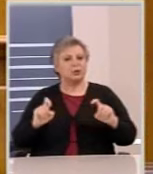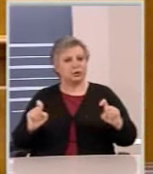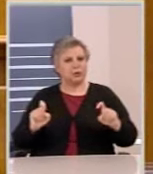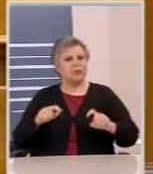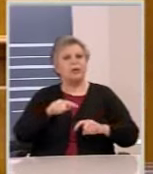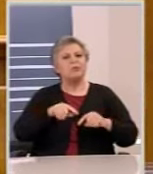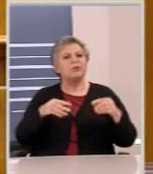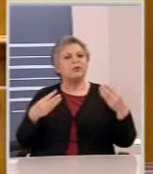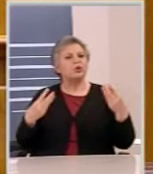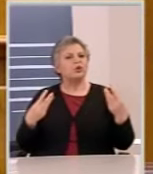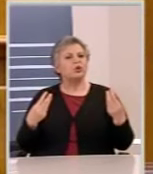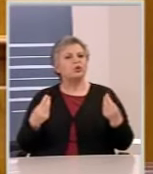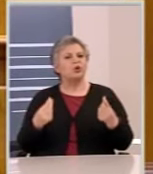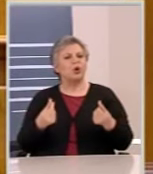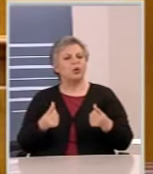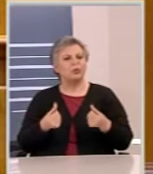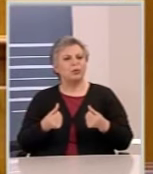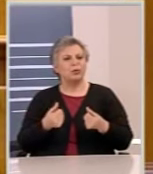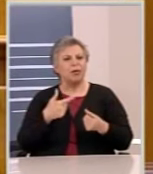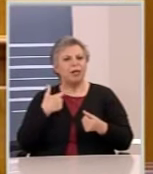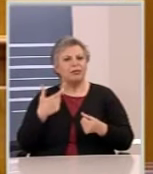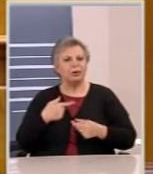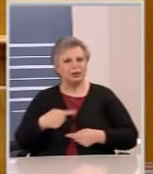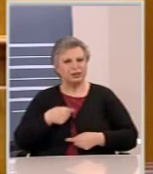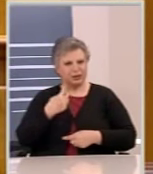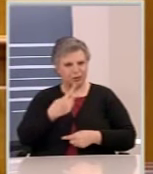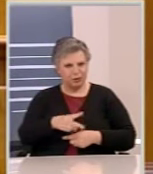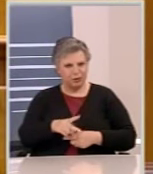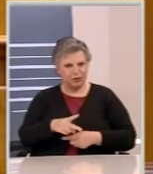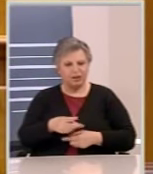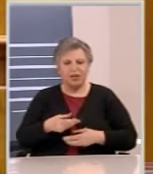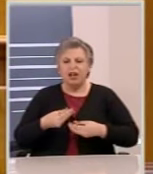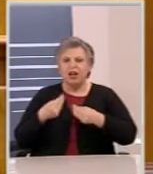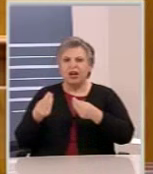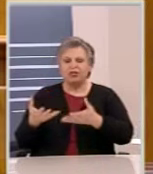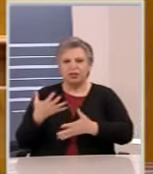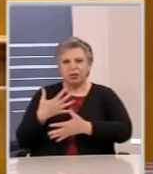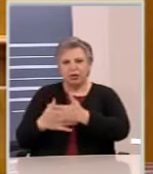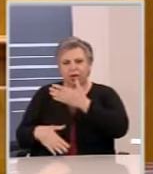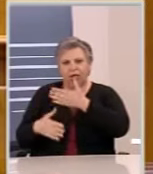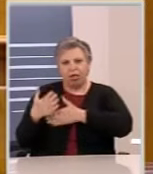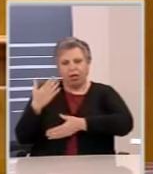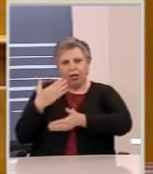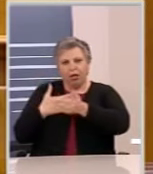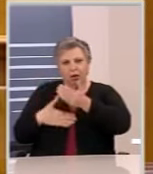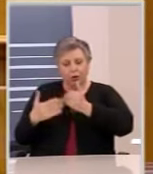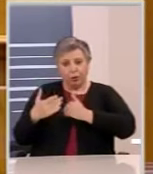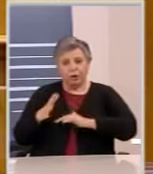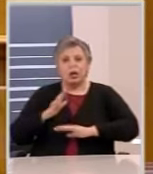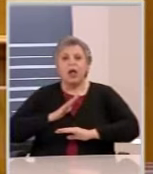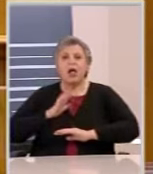συνάδελφοι, κουράζετε. Κουράζετε και τους πολίτες, αλλά κουράζετε και τους εαυτούς σας.